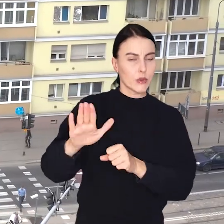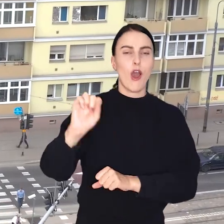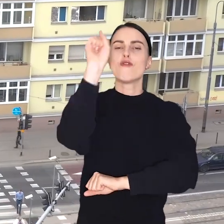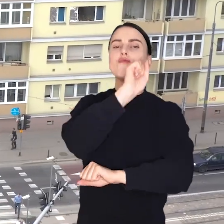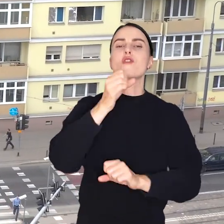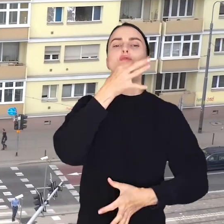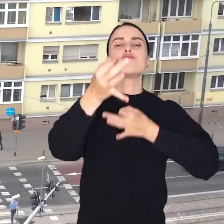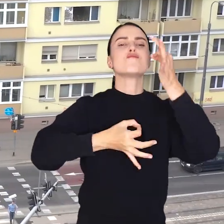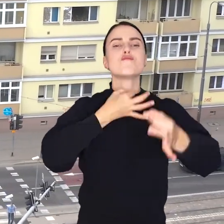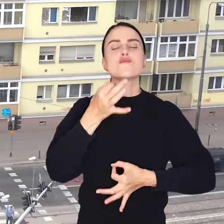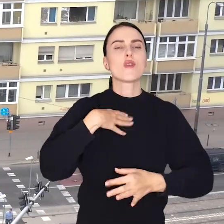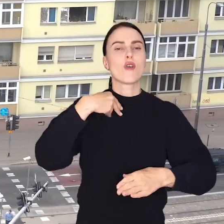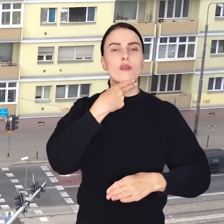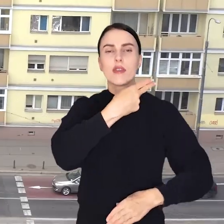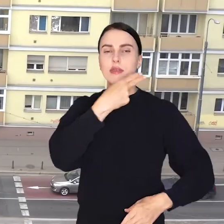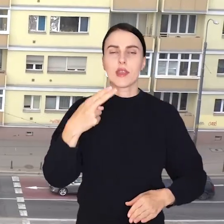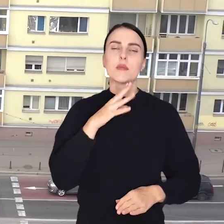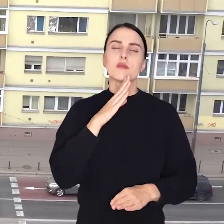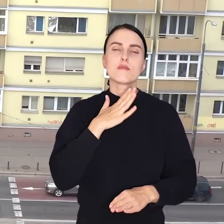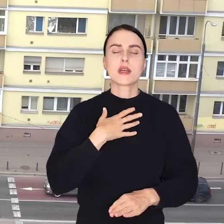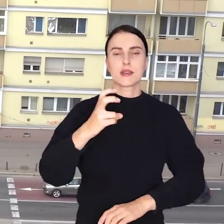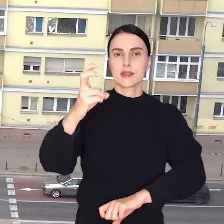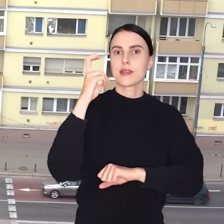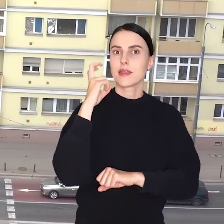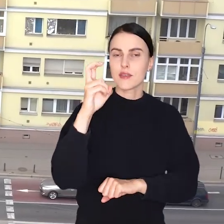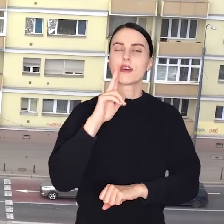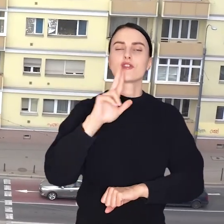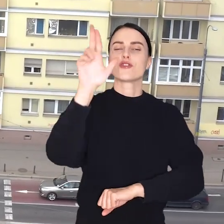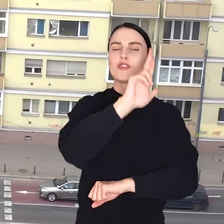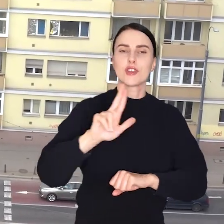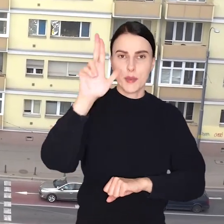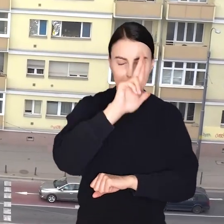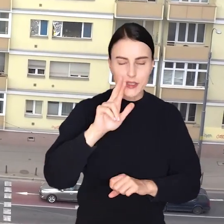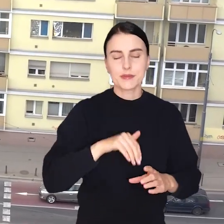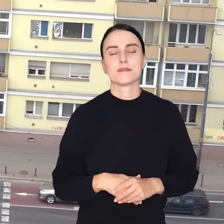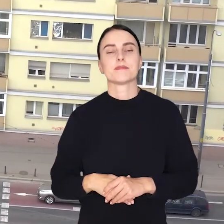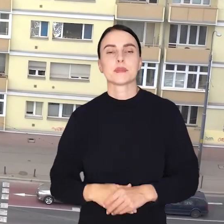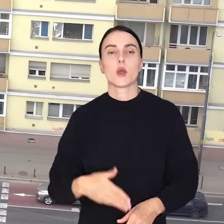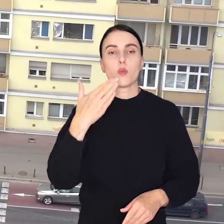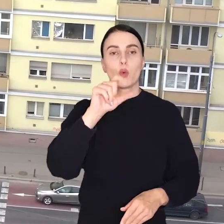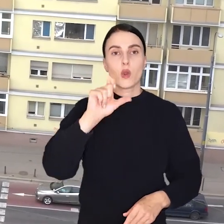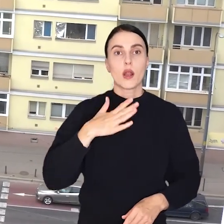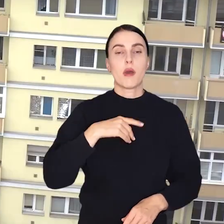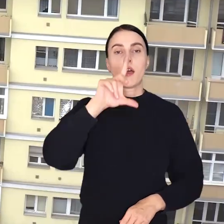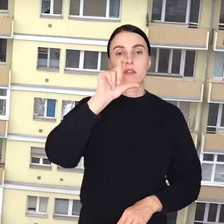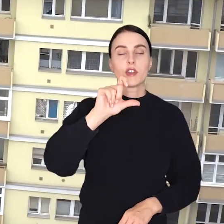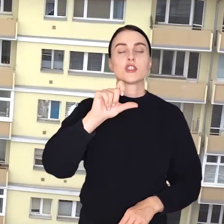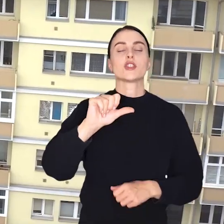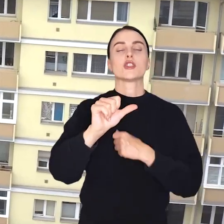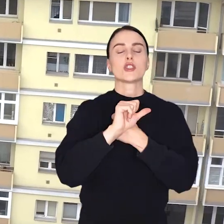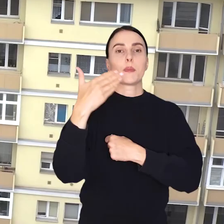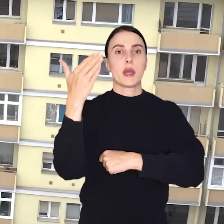wrocławskiej piosenki, w której śpiewała o mknących po szynach niebieskich tramwajach. Mural ma blisko 260